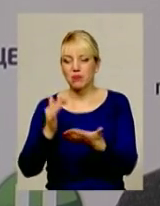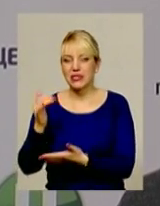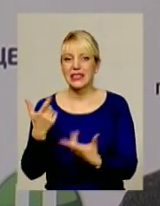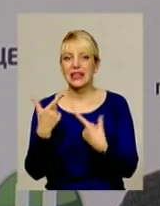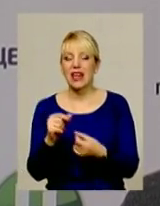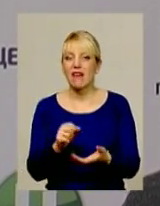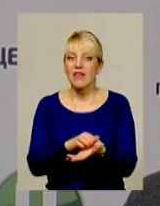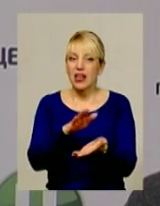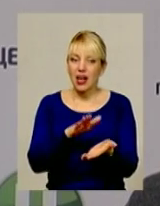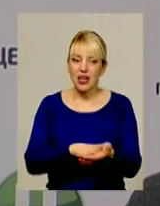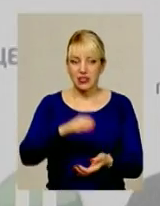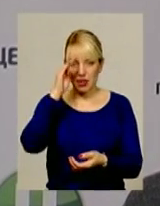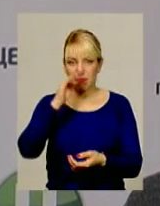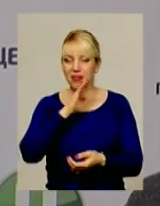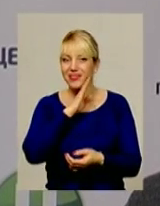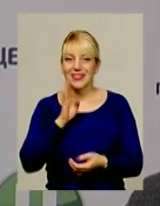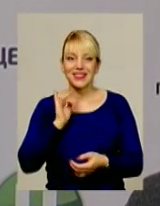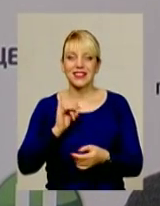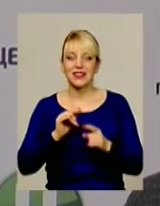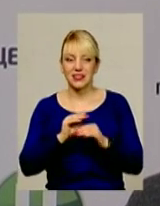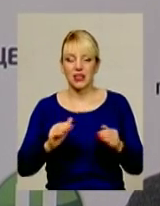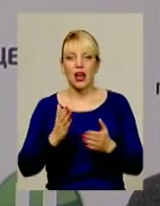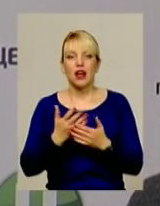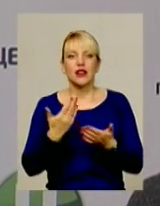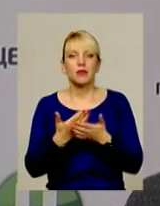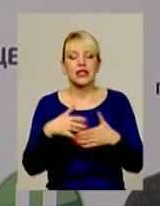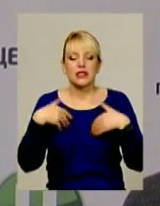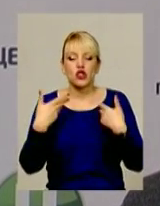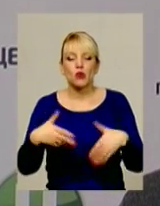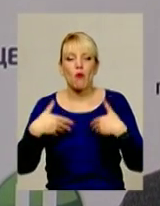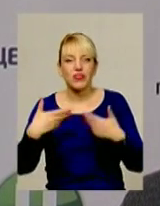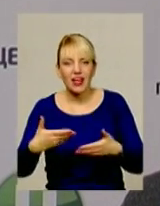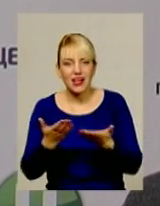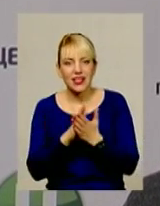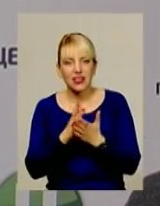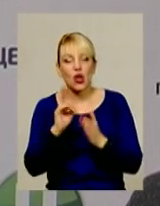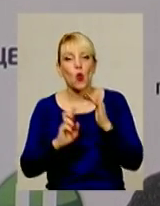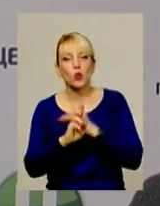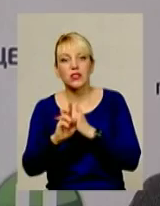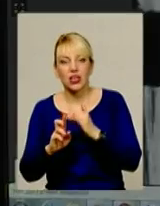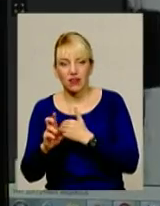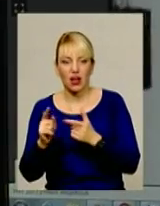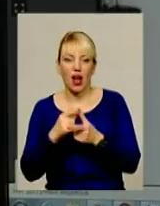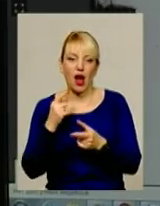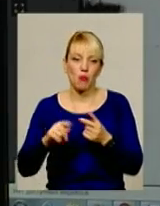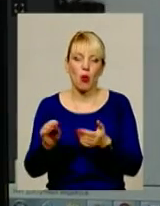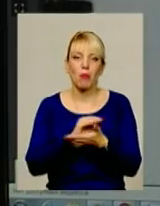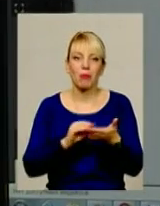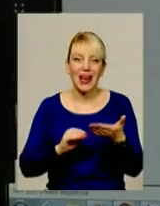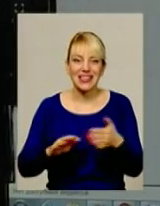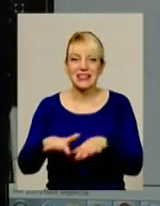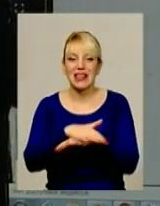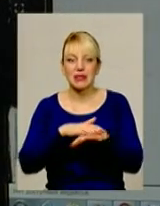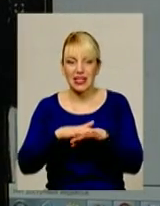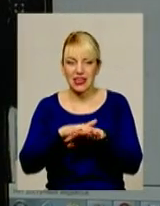батьки і діти, їхній вік, сповідальні книги, які велися в церквах, або переписи населення в губерні. Найбільш популярний